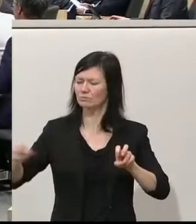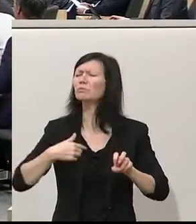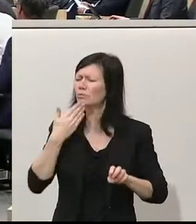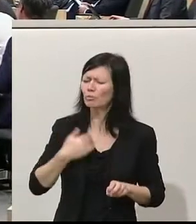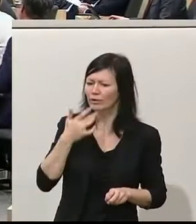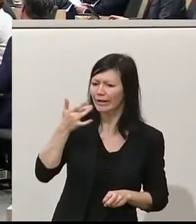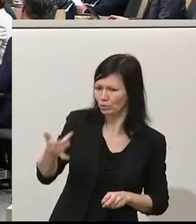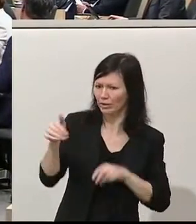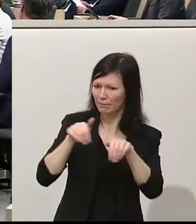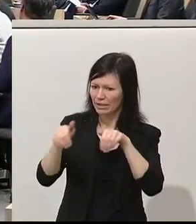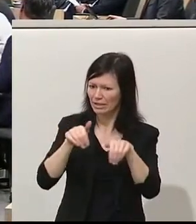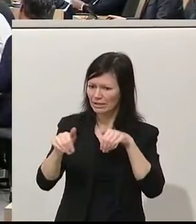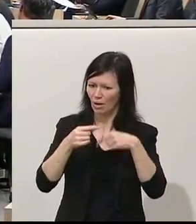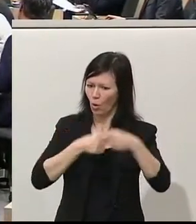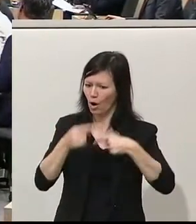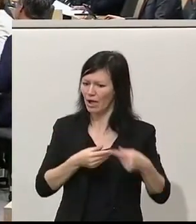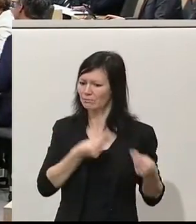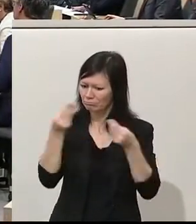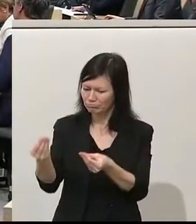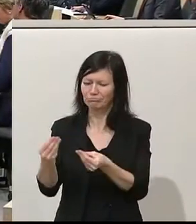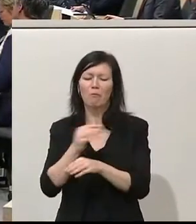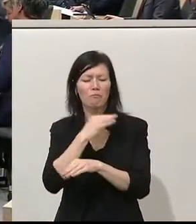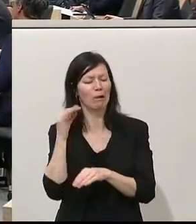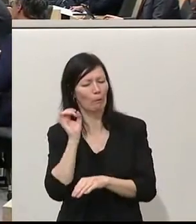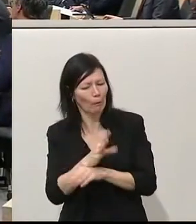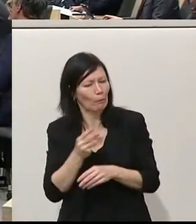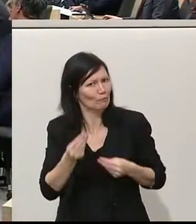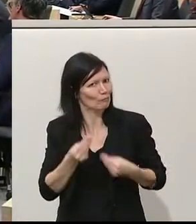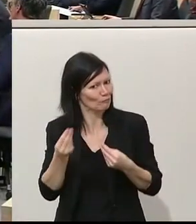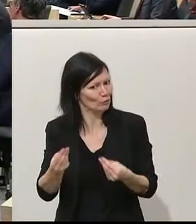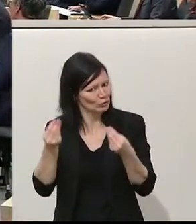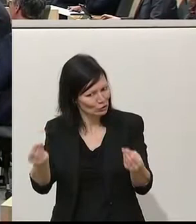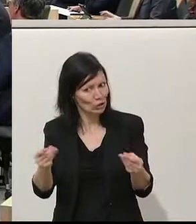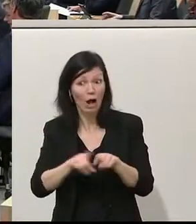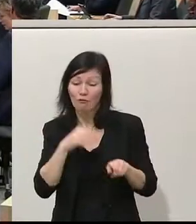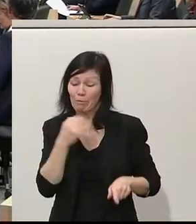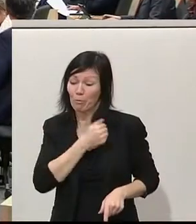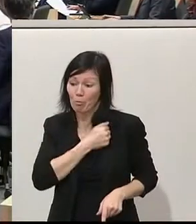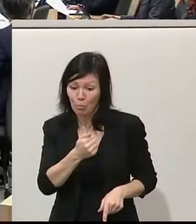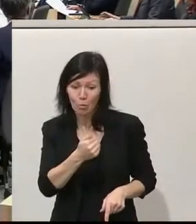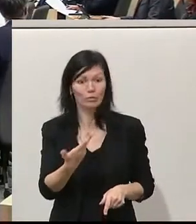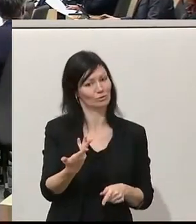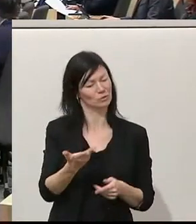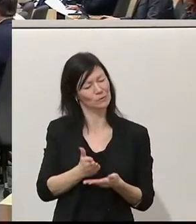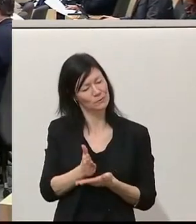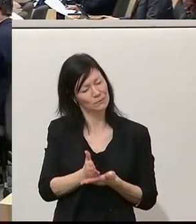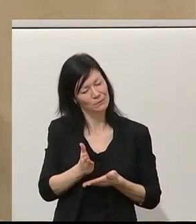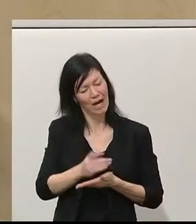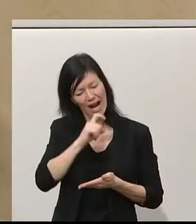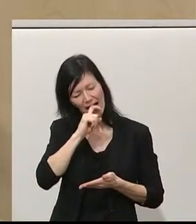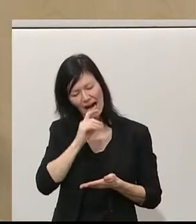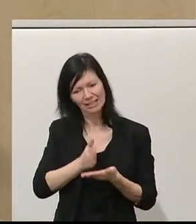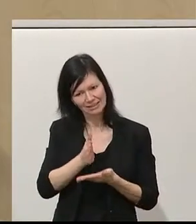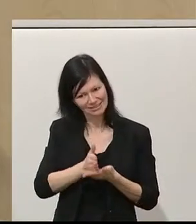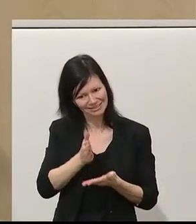Ministerinnen und Minister und Ihnen viel Glück für Ihre Arbeit wünschen, auch sehr viel Mut und sehr viel Durchsetzungskraft und